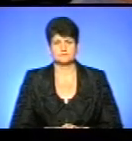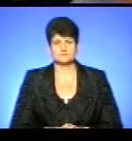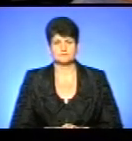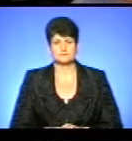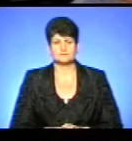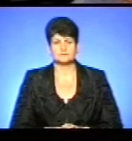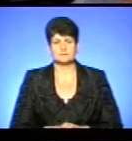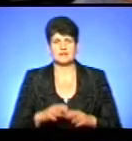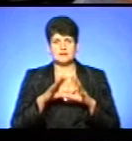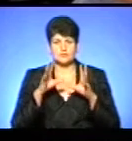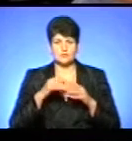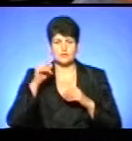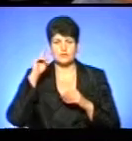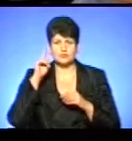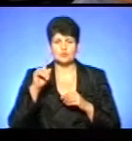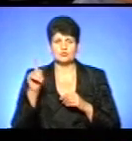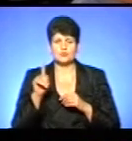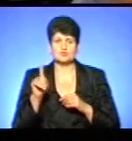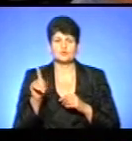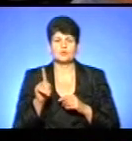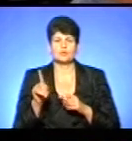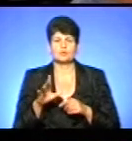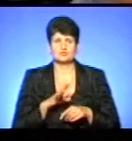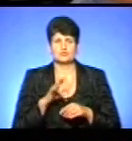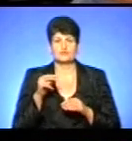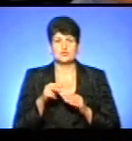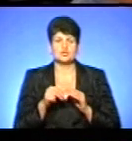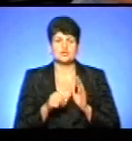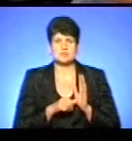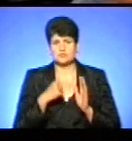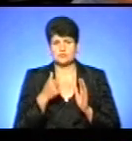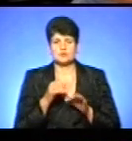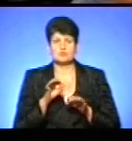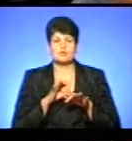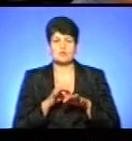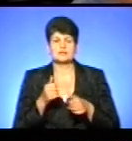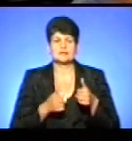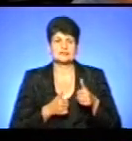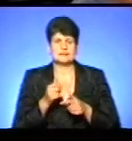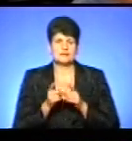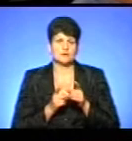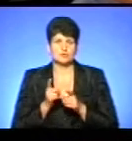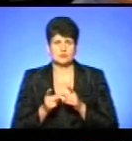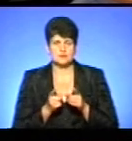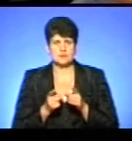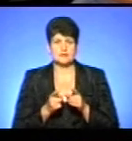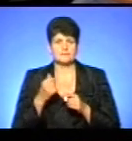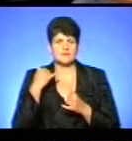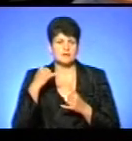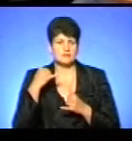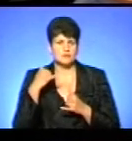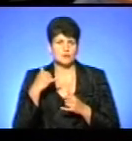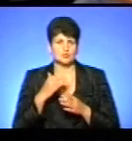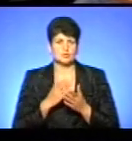Загалом, як відомо, цілому про те, що було у 2016 році проведений тендер на реконструкцію оперативно-диспетчерської служби